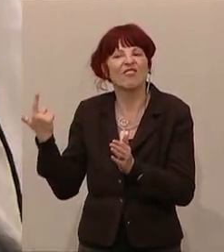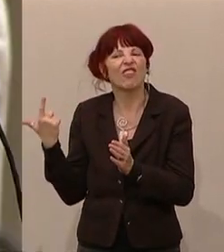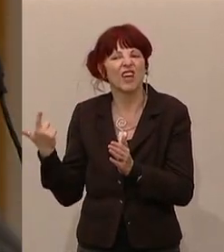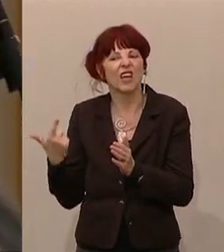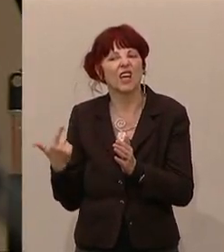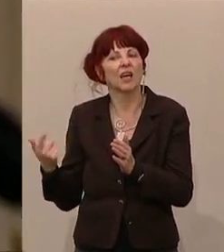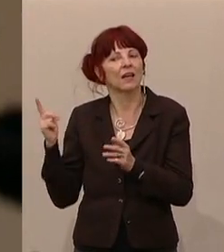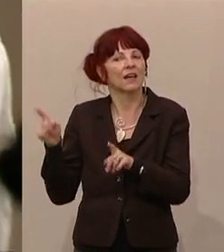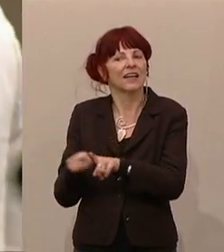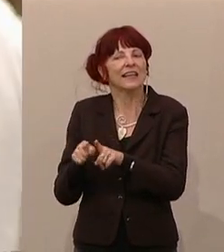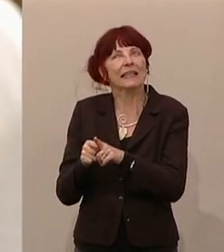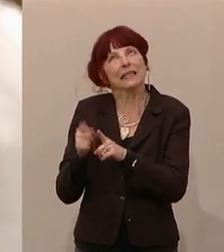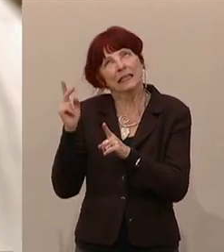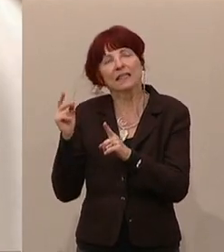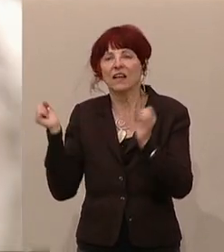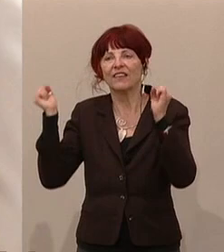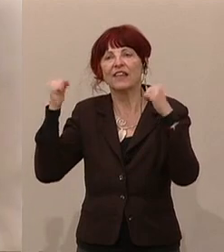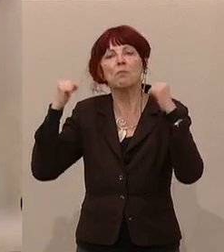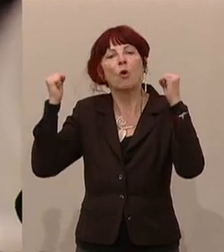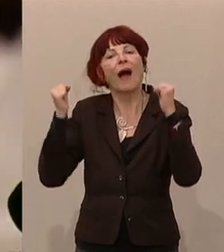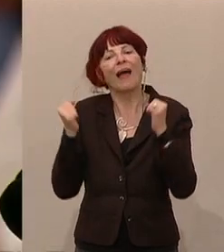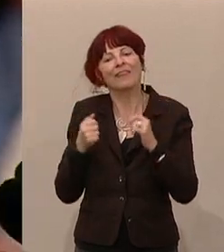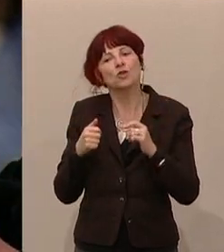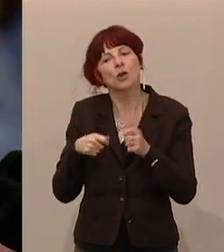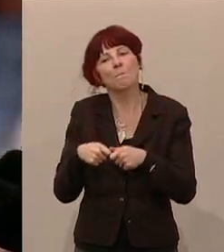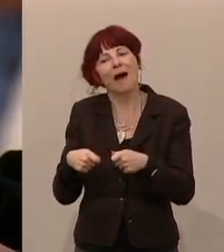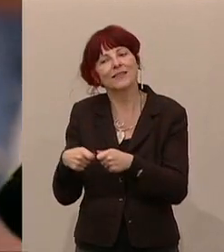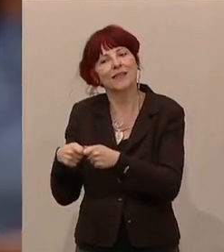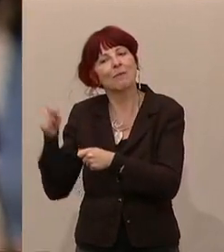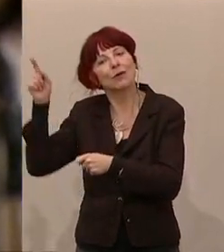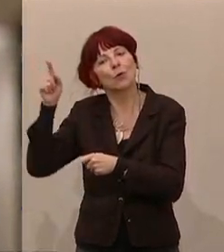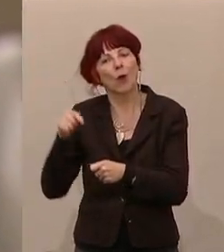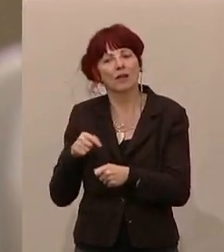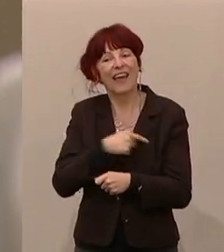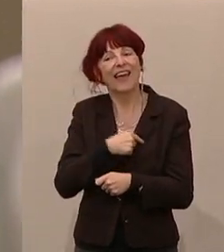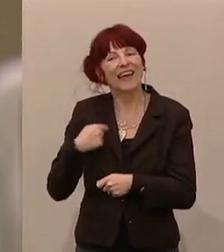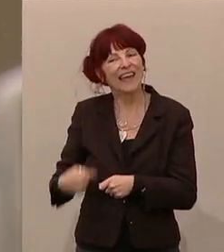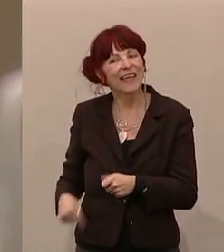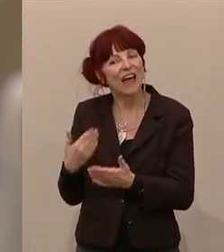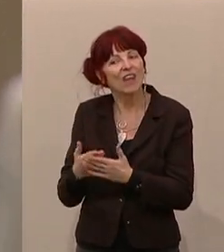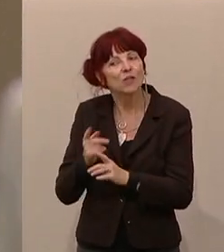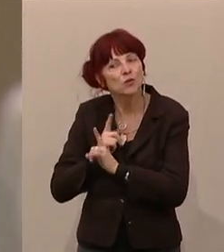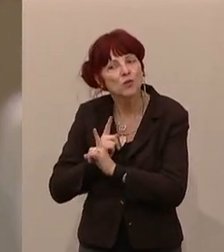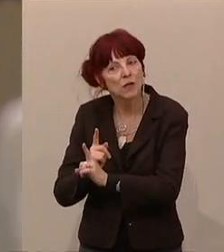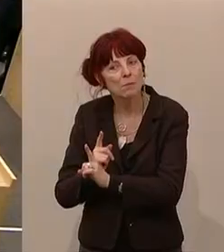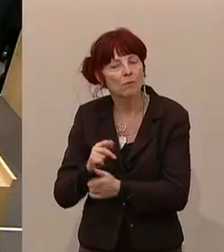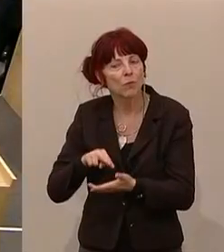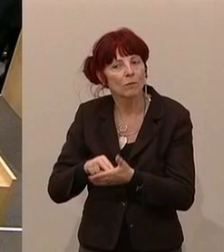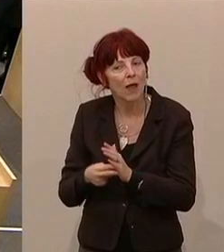demokratischen Maßnahmen im Reich der Mitte für solche Leute vorgesehen ist. Das muss man sich auch mal noch überlegen.